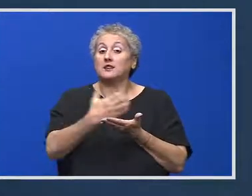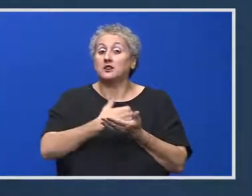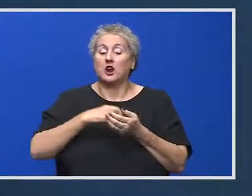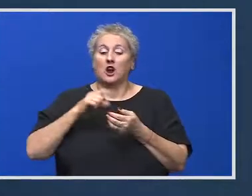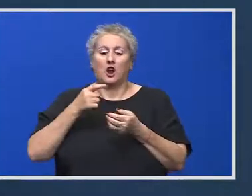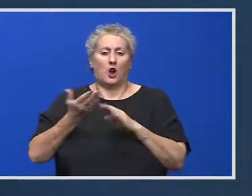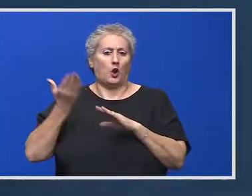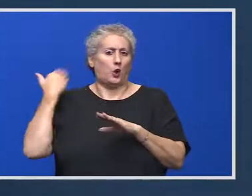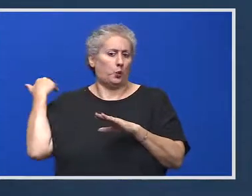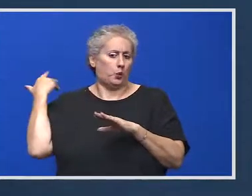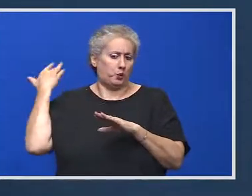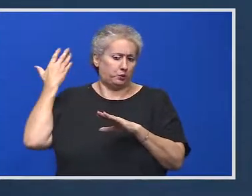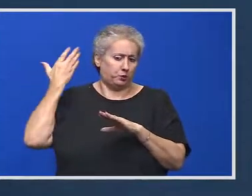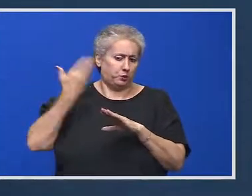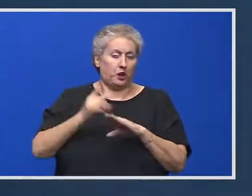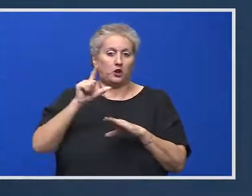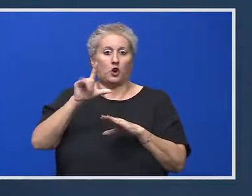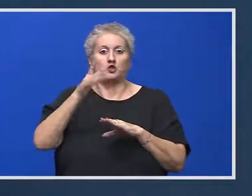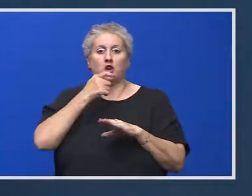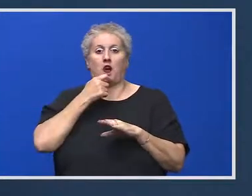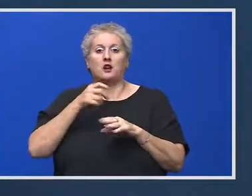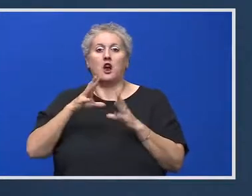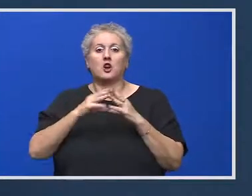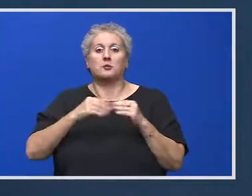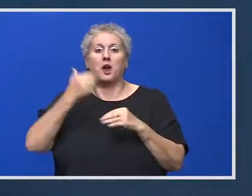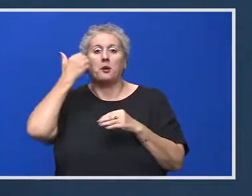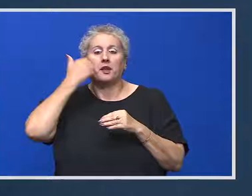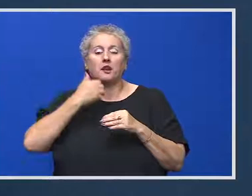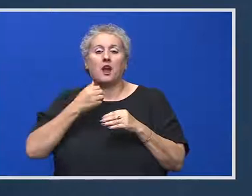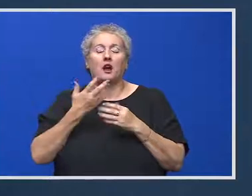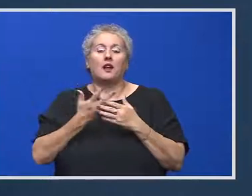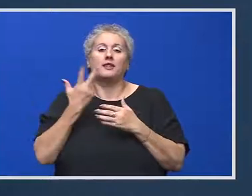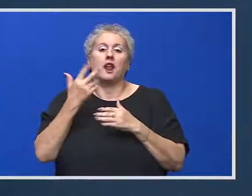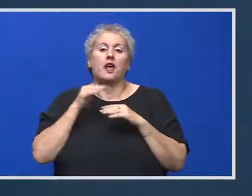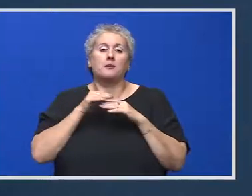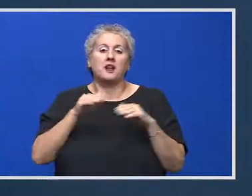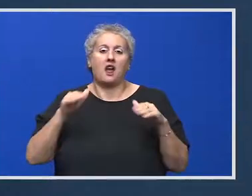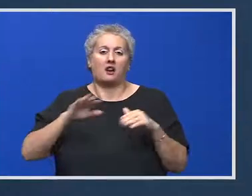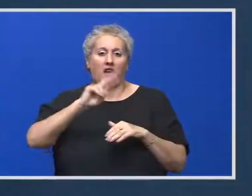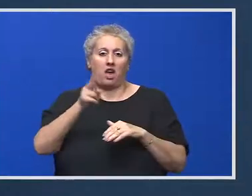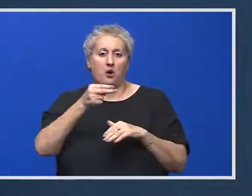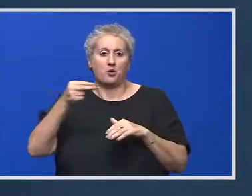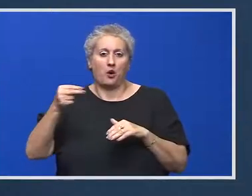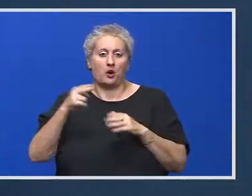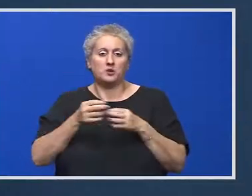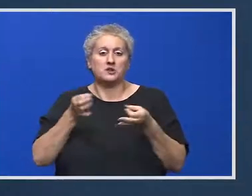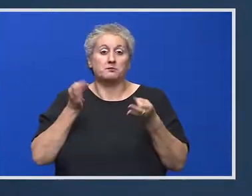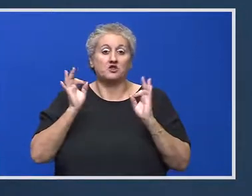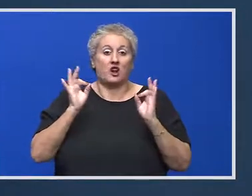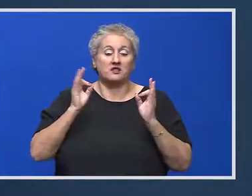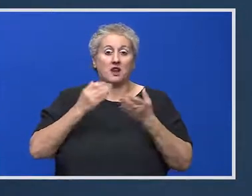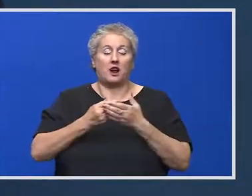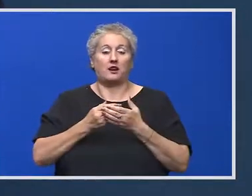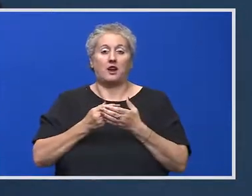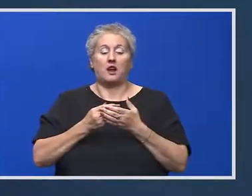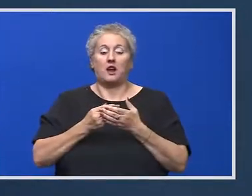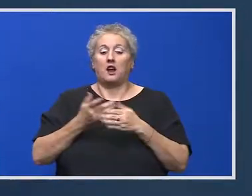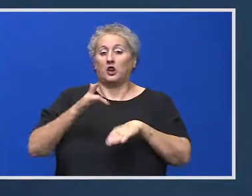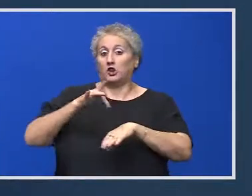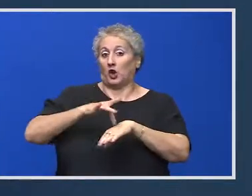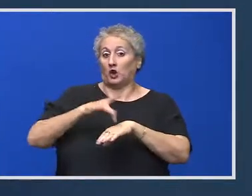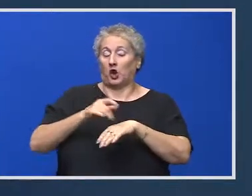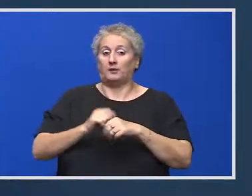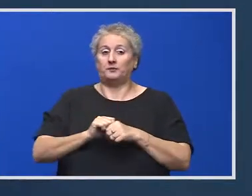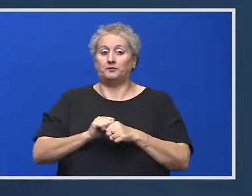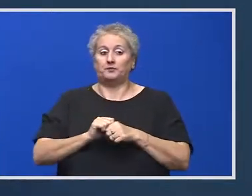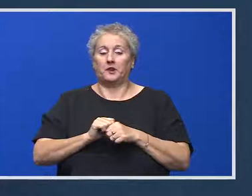25 de ani, România a pierdut în jur de 3 miliarde de euro cu specializarea cadrelor medicale care